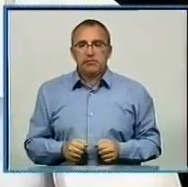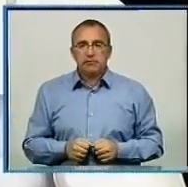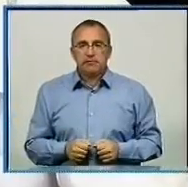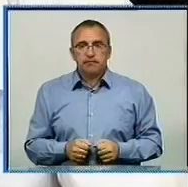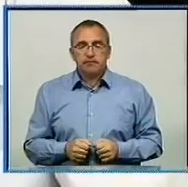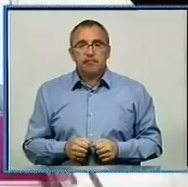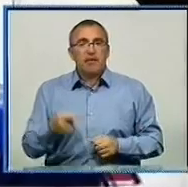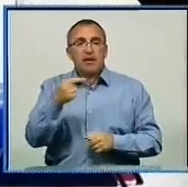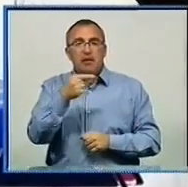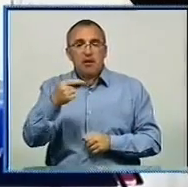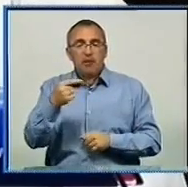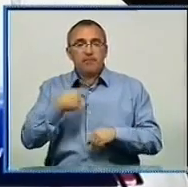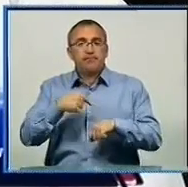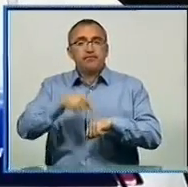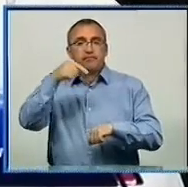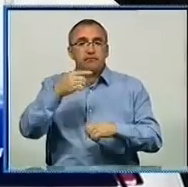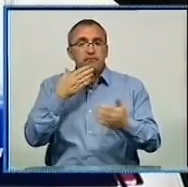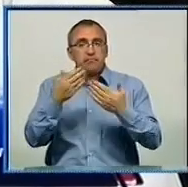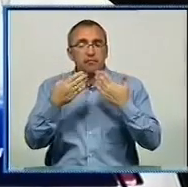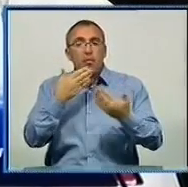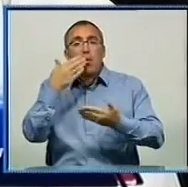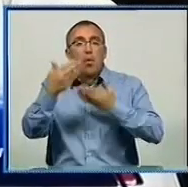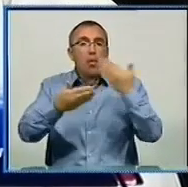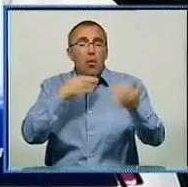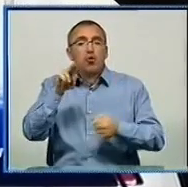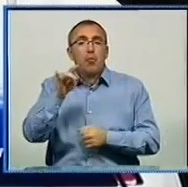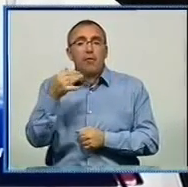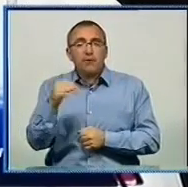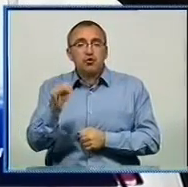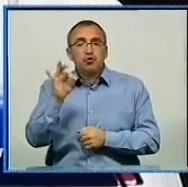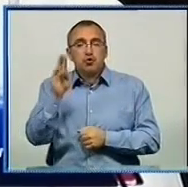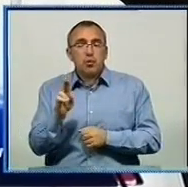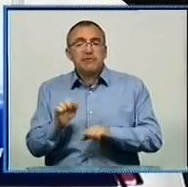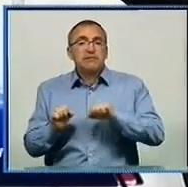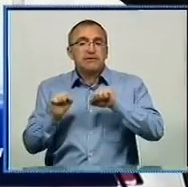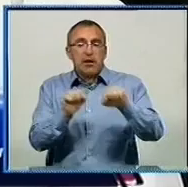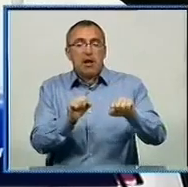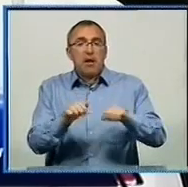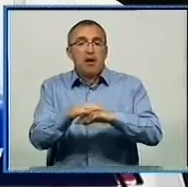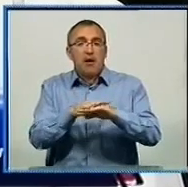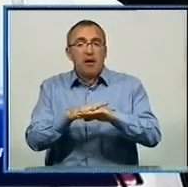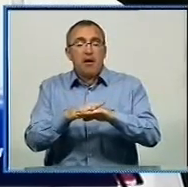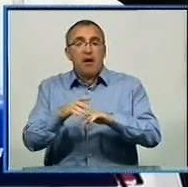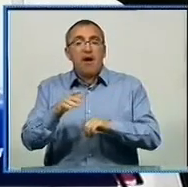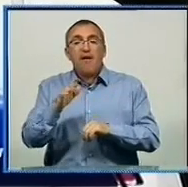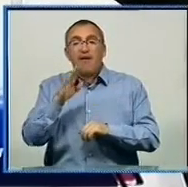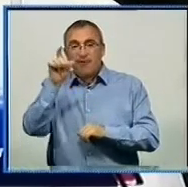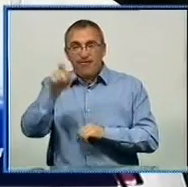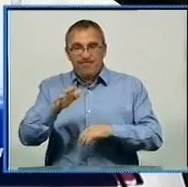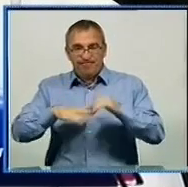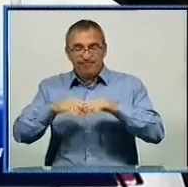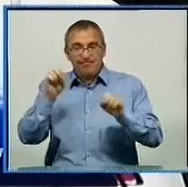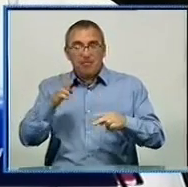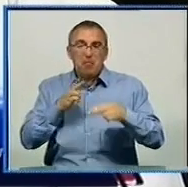Негативне враження від розмови склалося під час опитування Доброволочківського управління соціального захисту населення. Фахівець дуже поспішала, перебивала